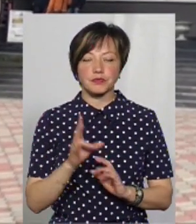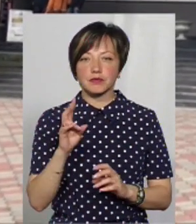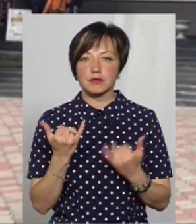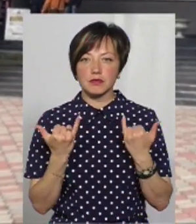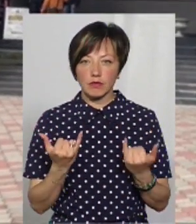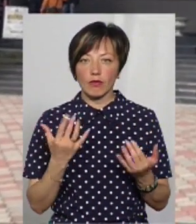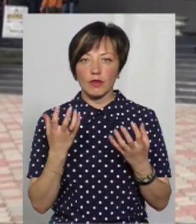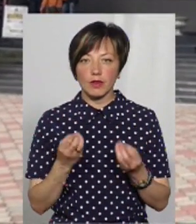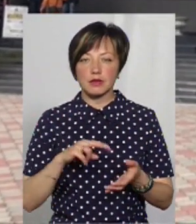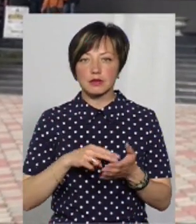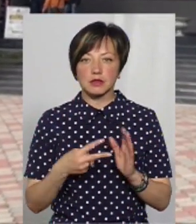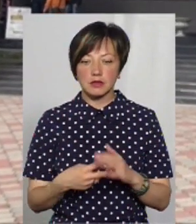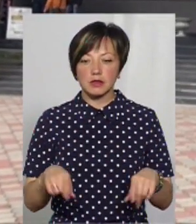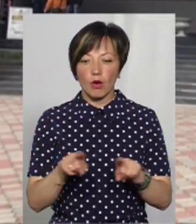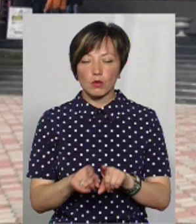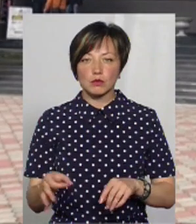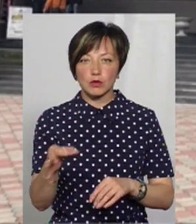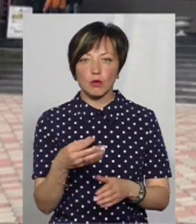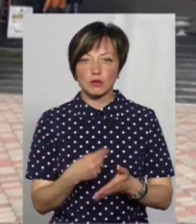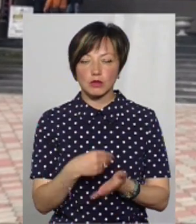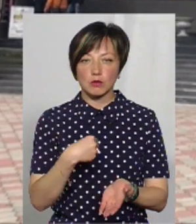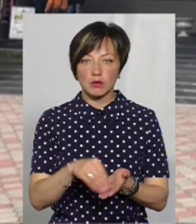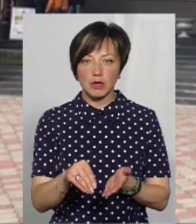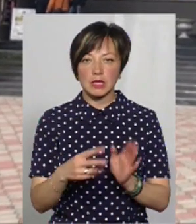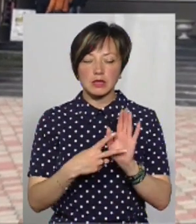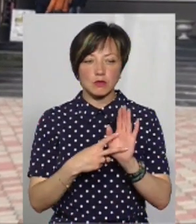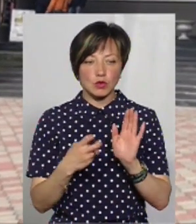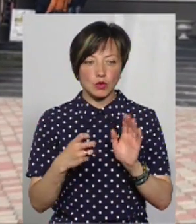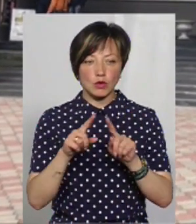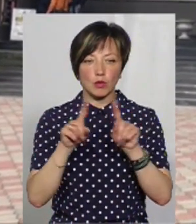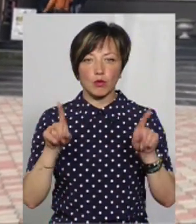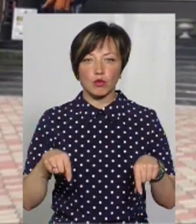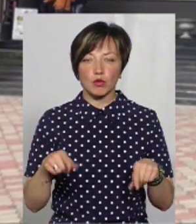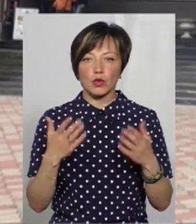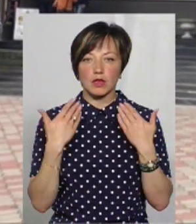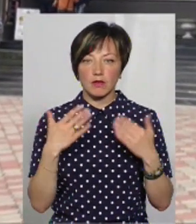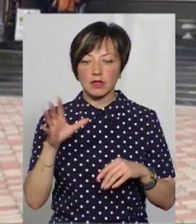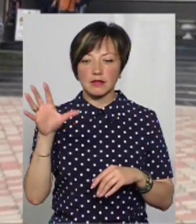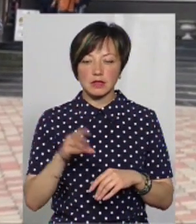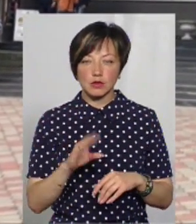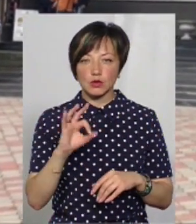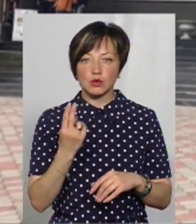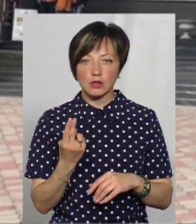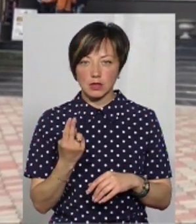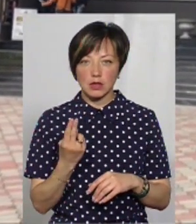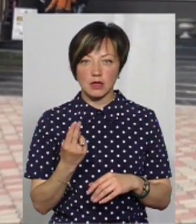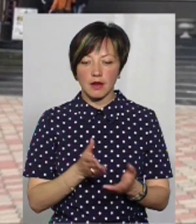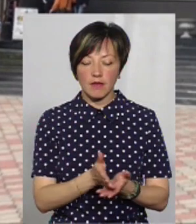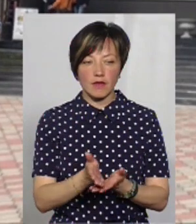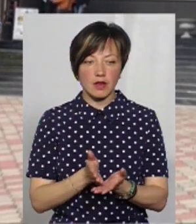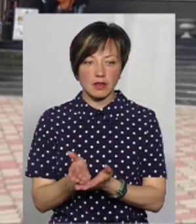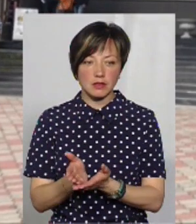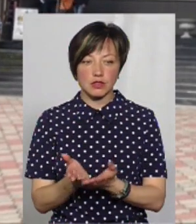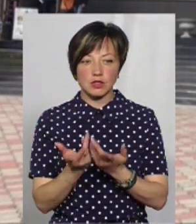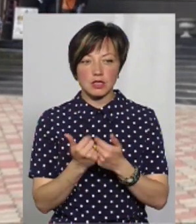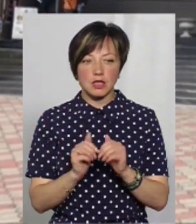передбачено також з обласного бюджету придбати 700 путівок. Це для всіх соціальних верс з